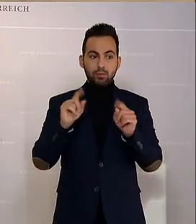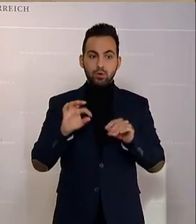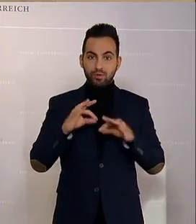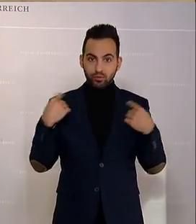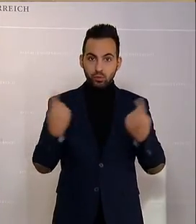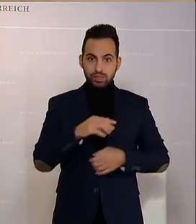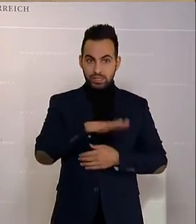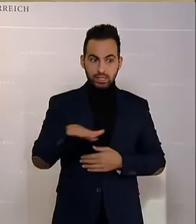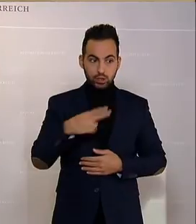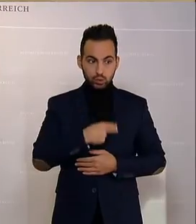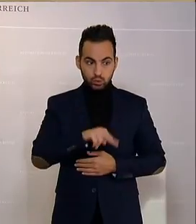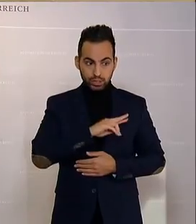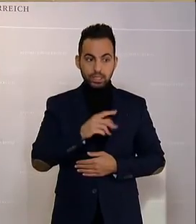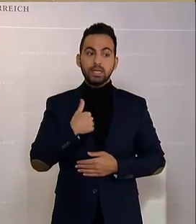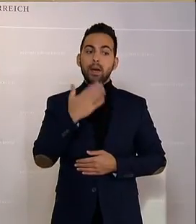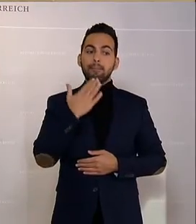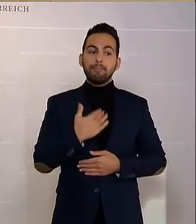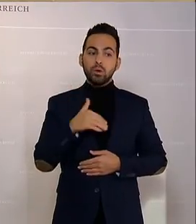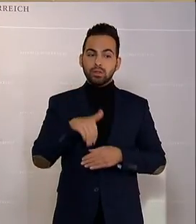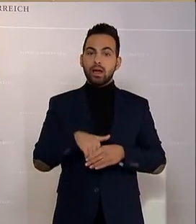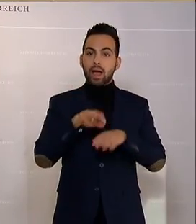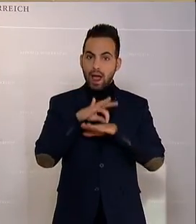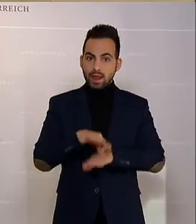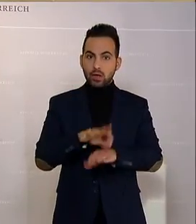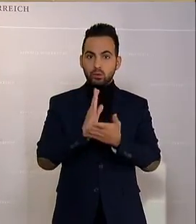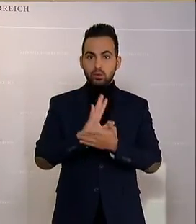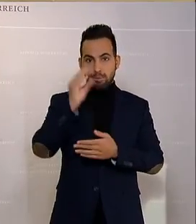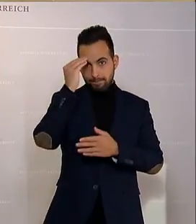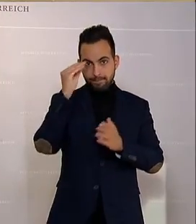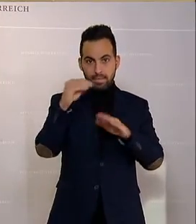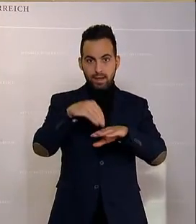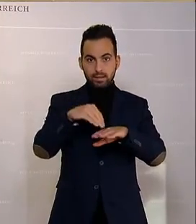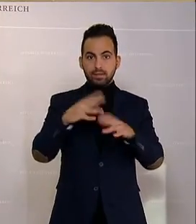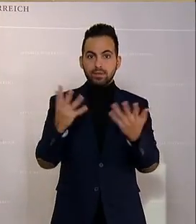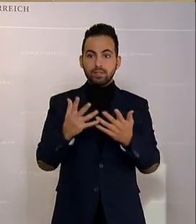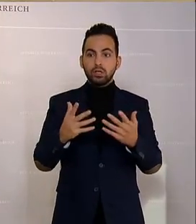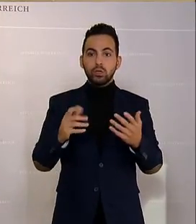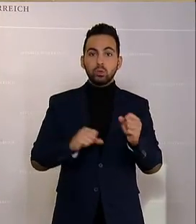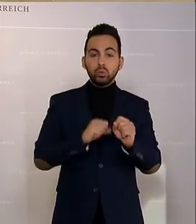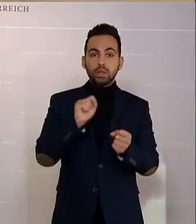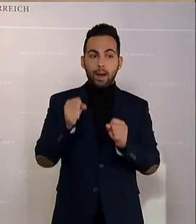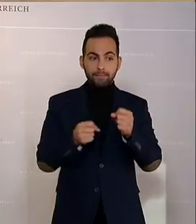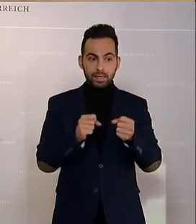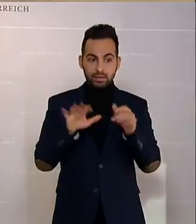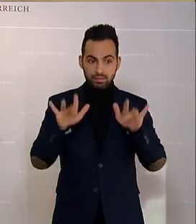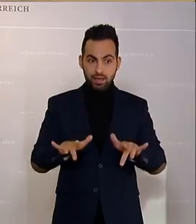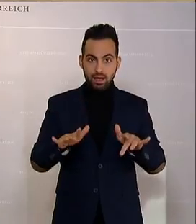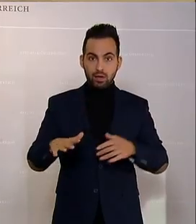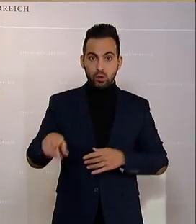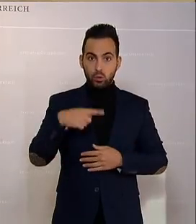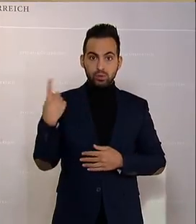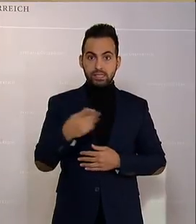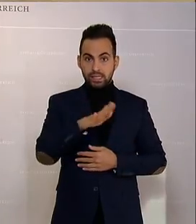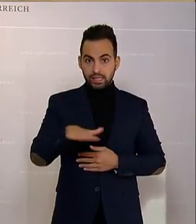Kinder, möchte ich einleitend anmerken, dass die Dynamik, die Sie bei unseren Kindern